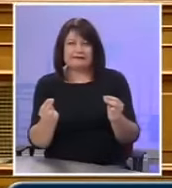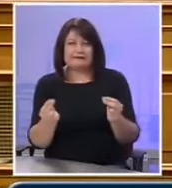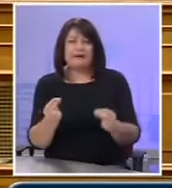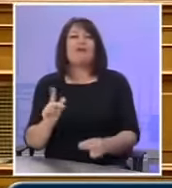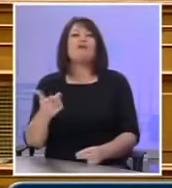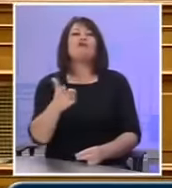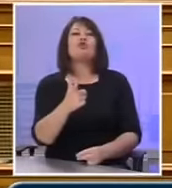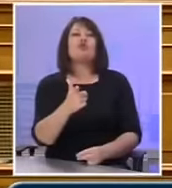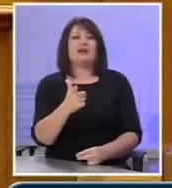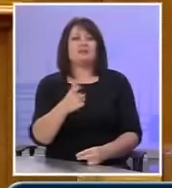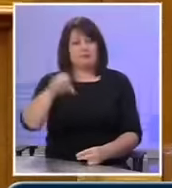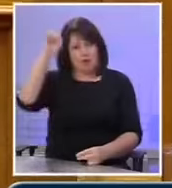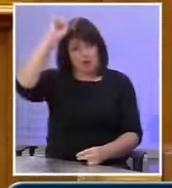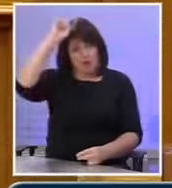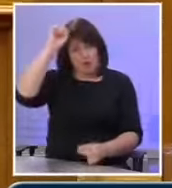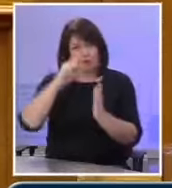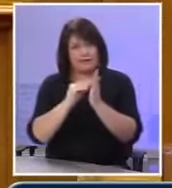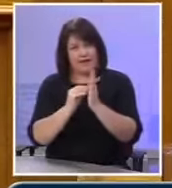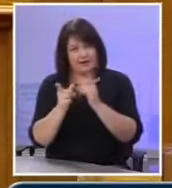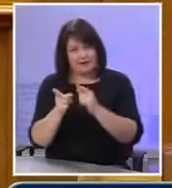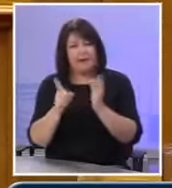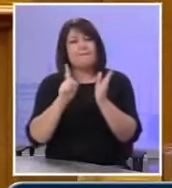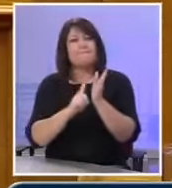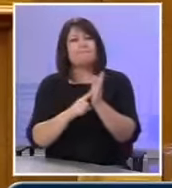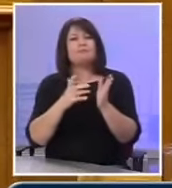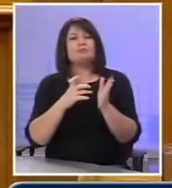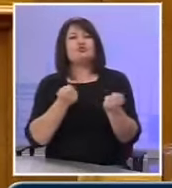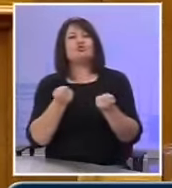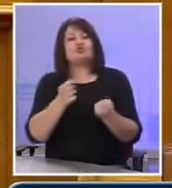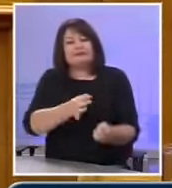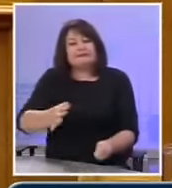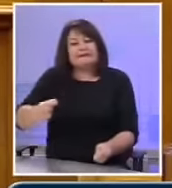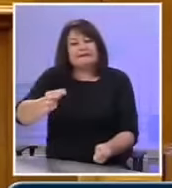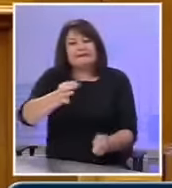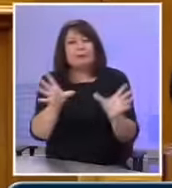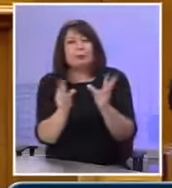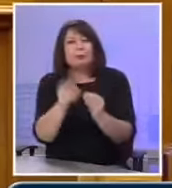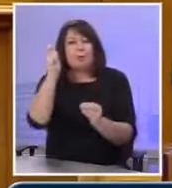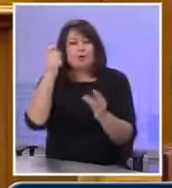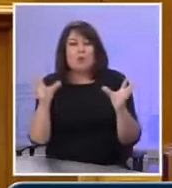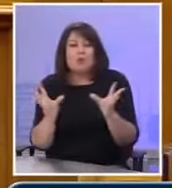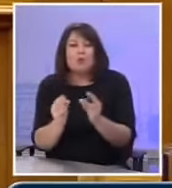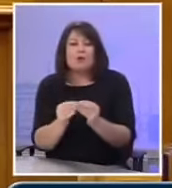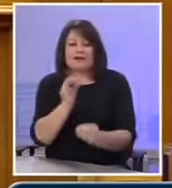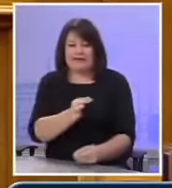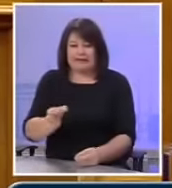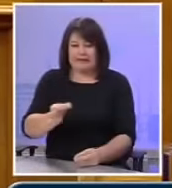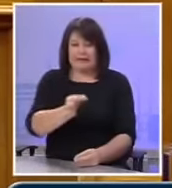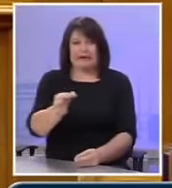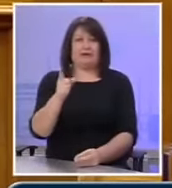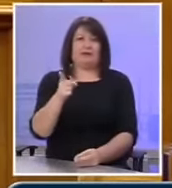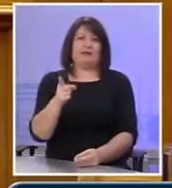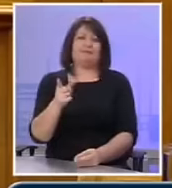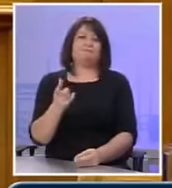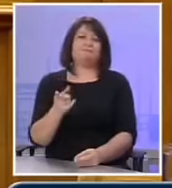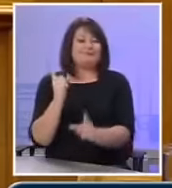στοχούς της Ρόδου και άρα πρέπει να έχουμε μια στρατηγική νησιότητα για αυτά τα